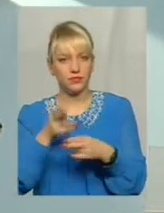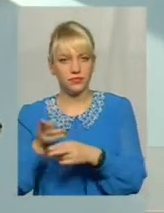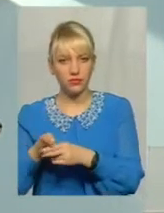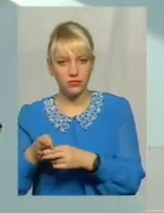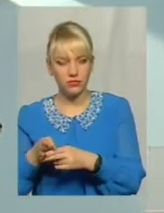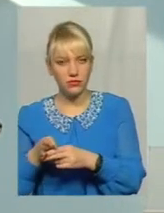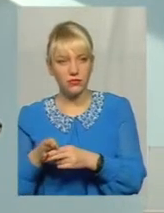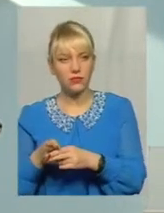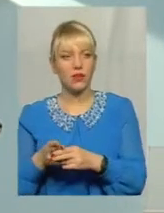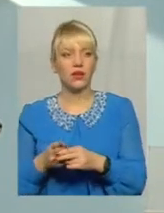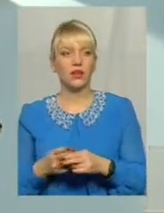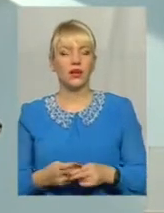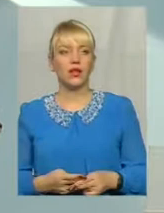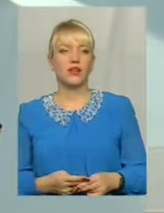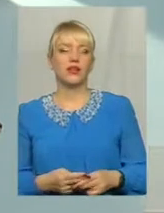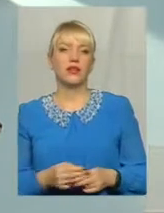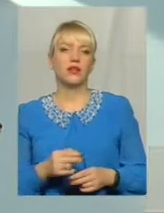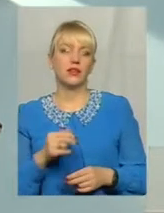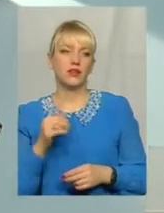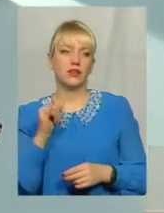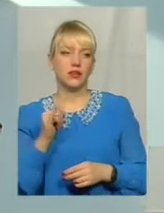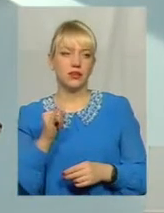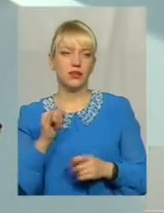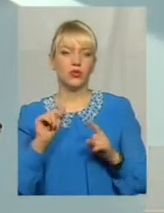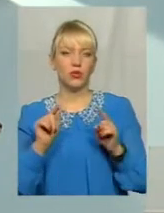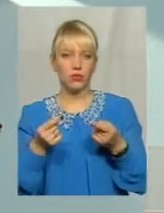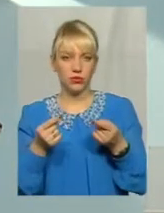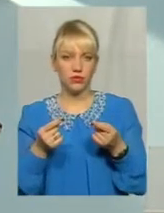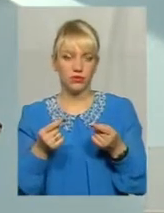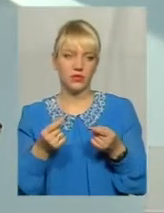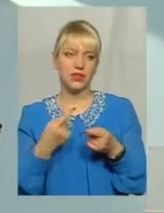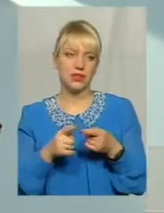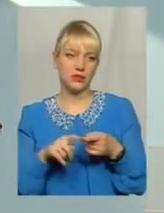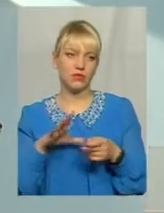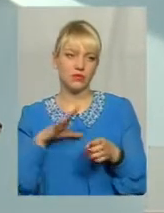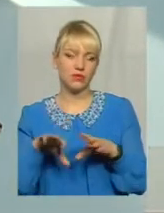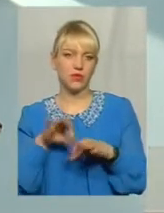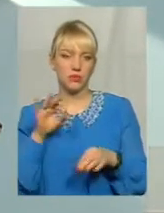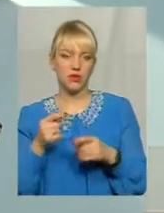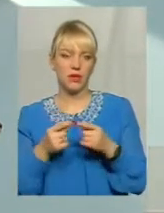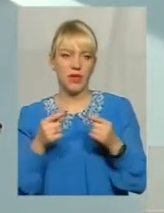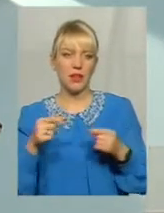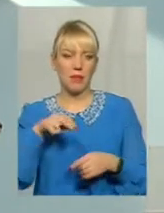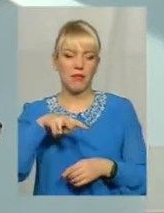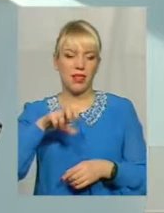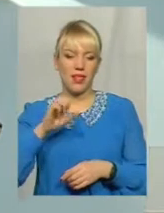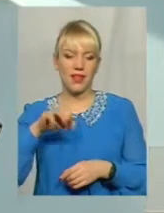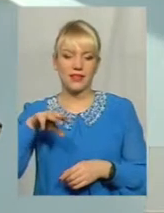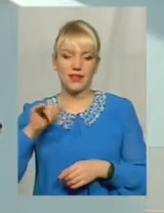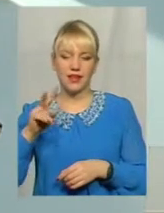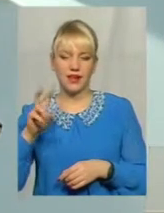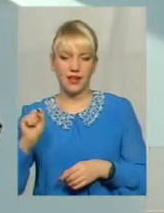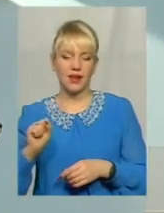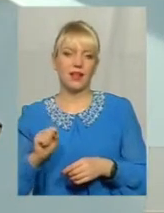антикогулянтної терапії Кроворозчинної Тому і власне це і було вибором методу Це пластика мітрального клапану Яка